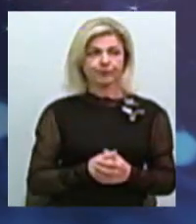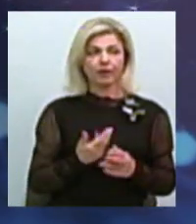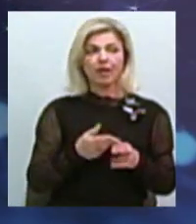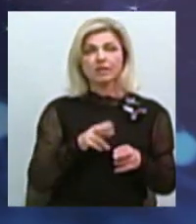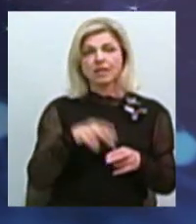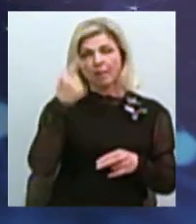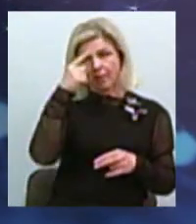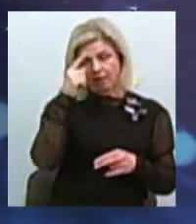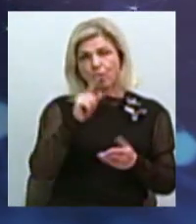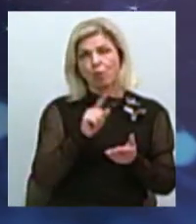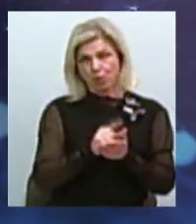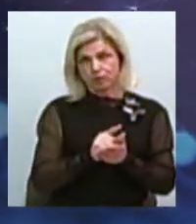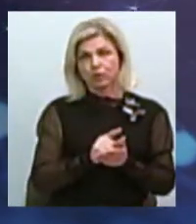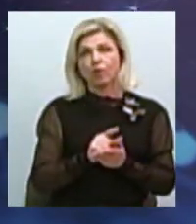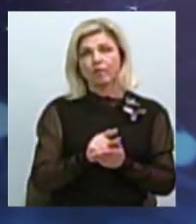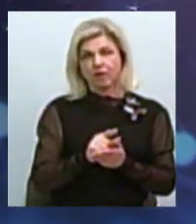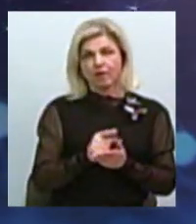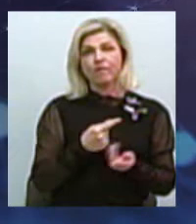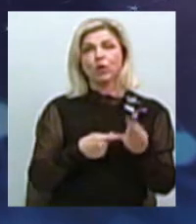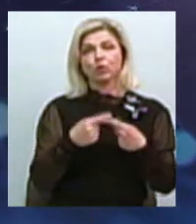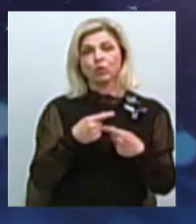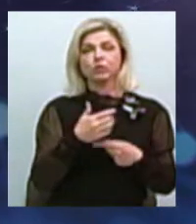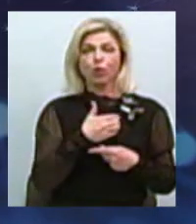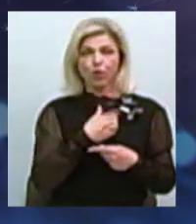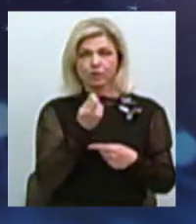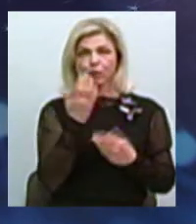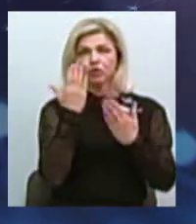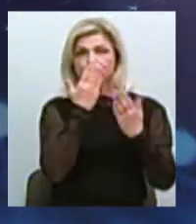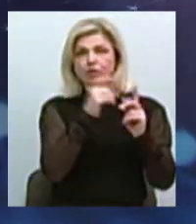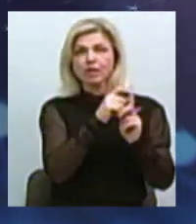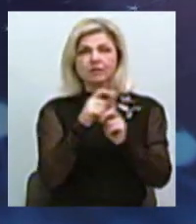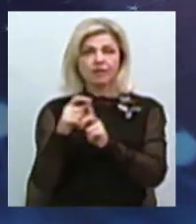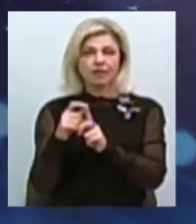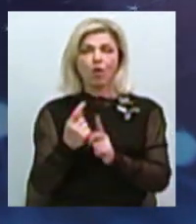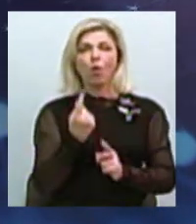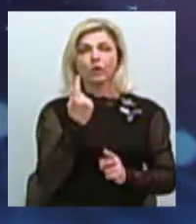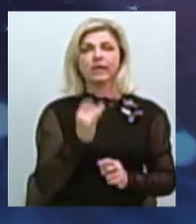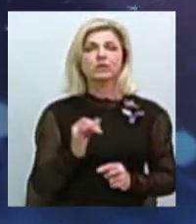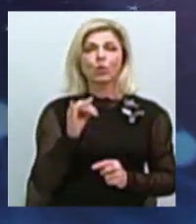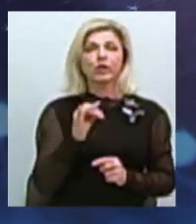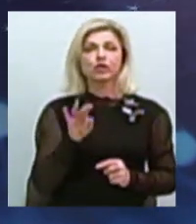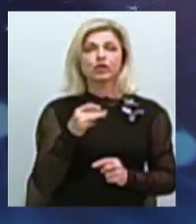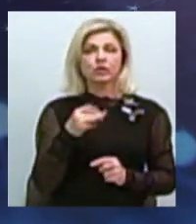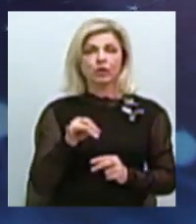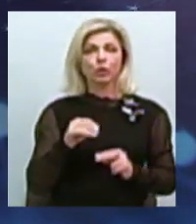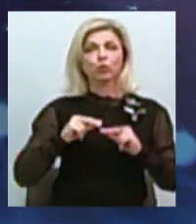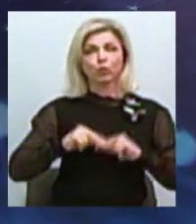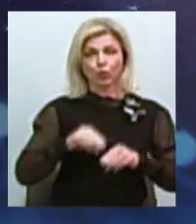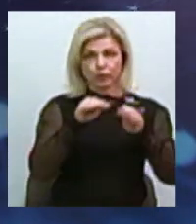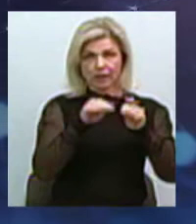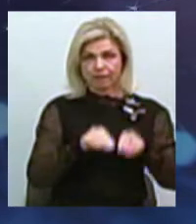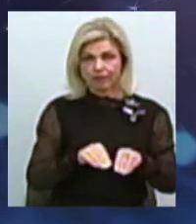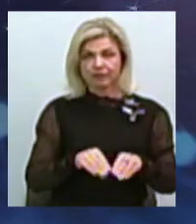торкнемось. Я хочу трошки процитувати один з історичних трудів, можна так